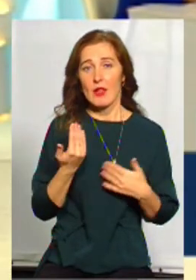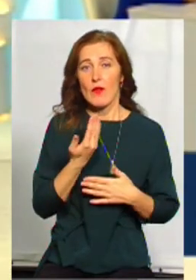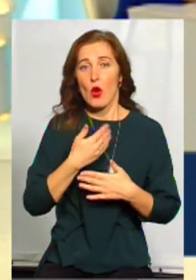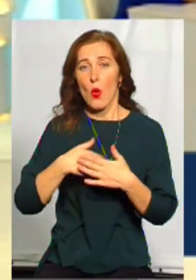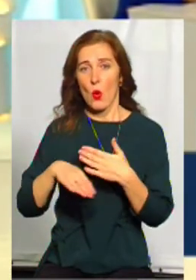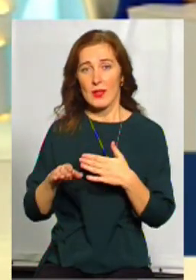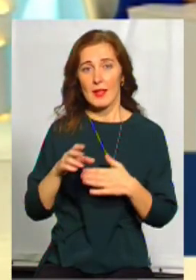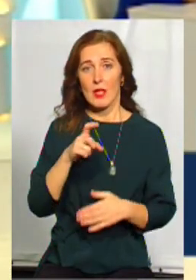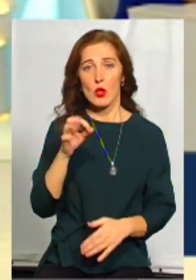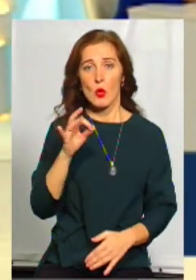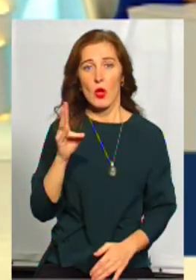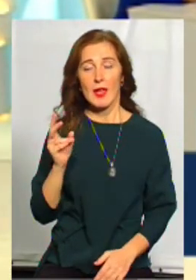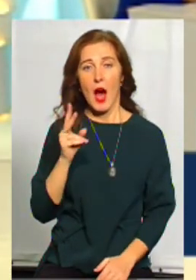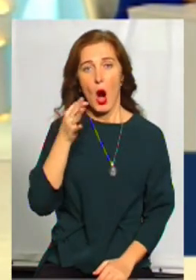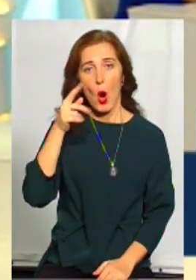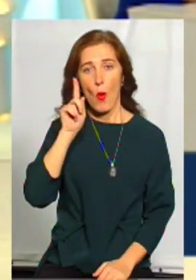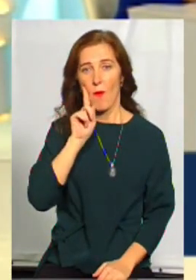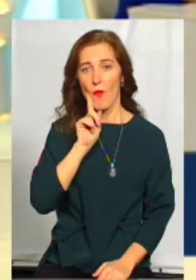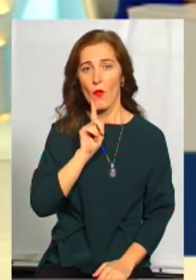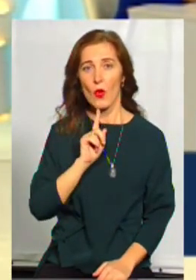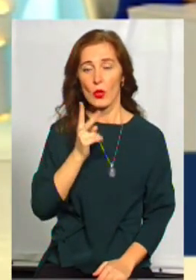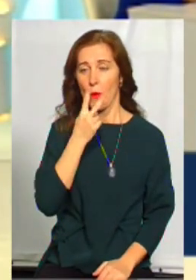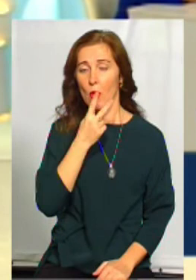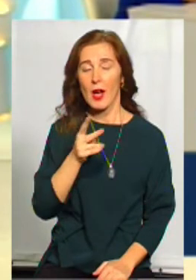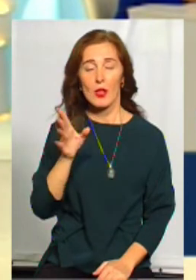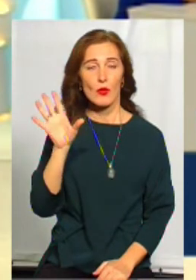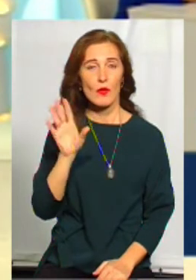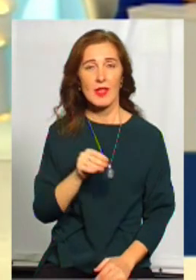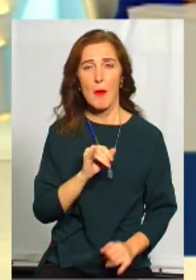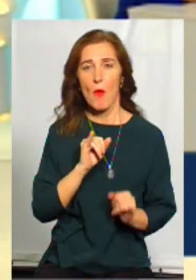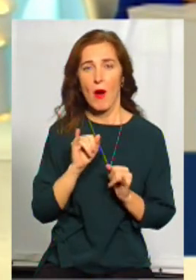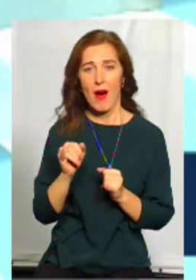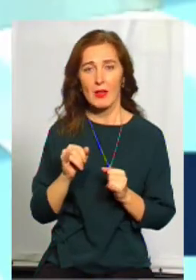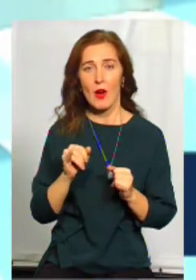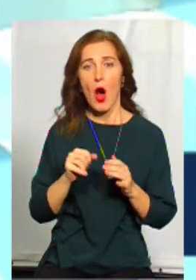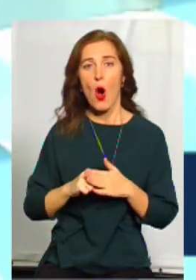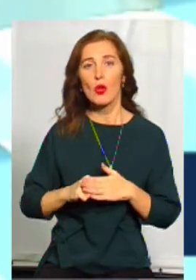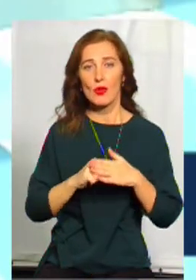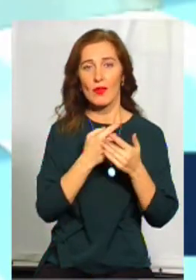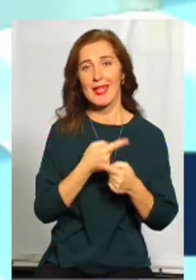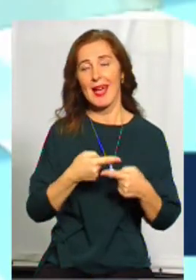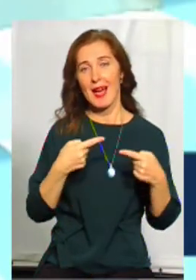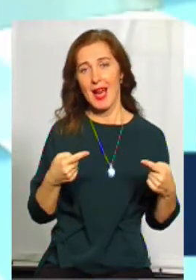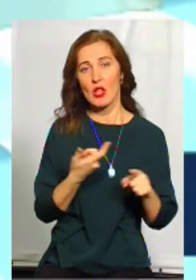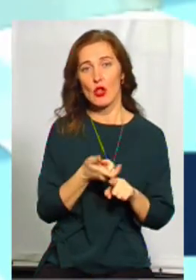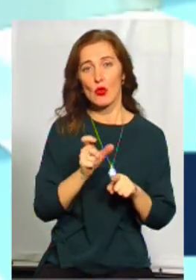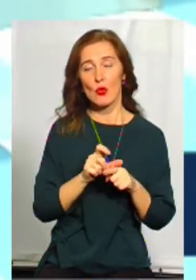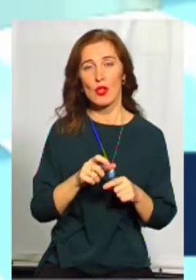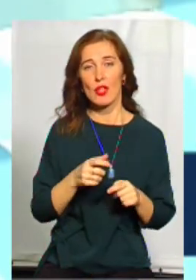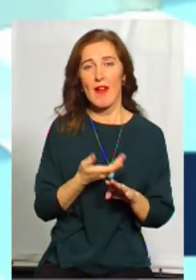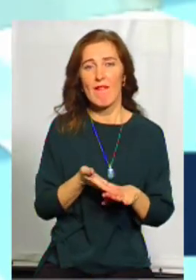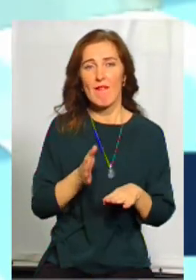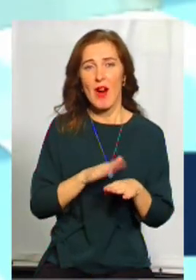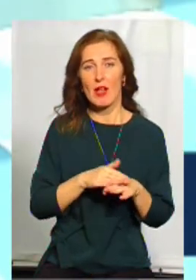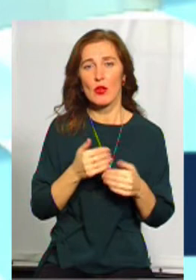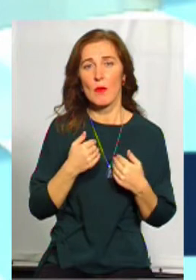розумієте, ми насправді, нам показують, що настільки все погано, а от є такі основні речі, яких ми дуже важко досягали всі ці